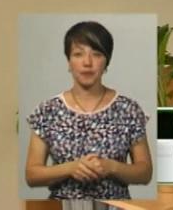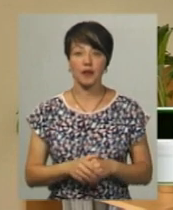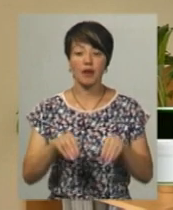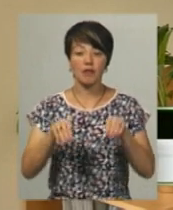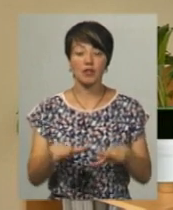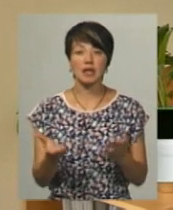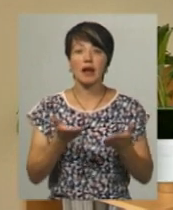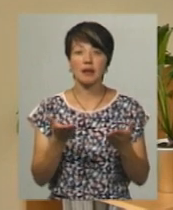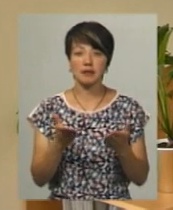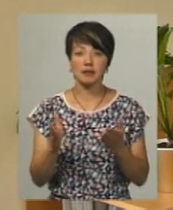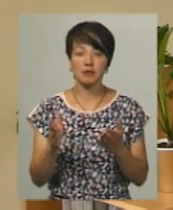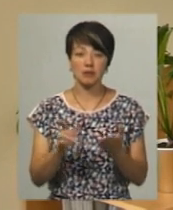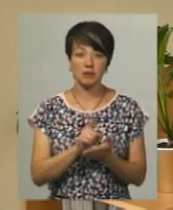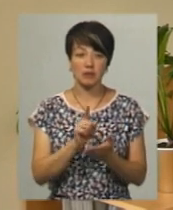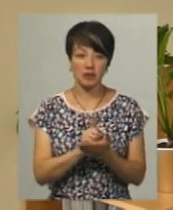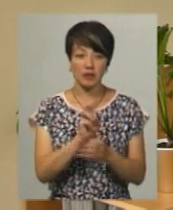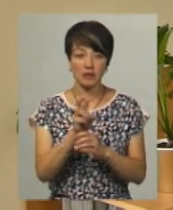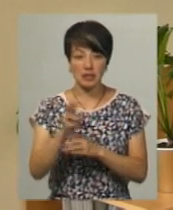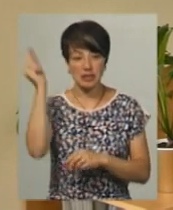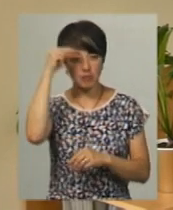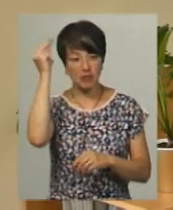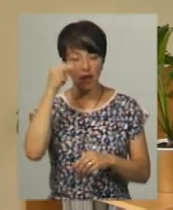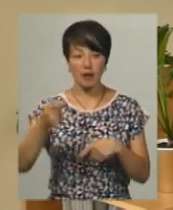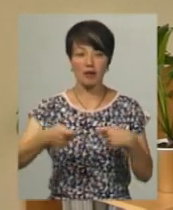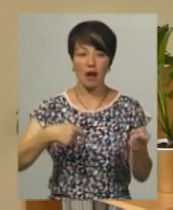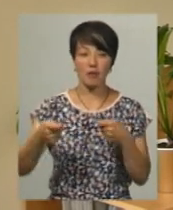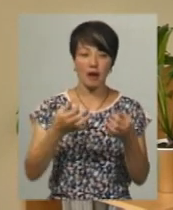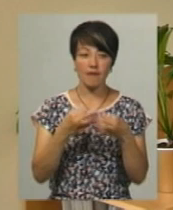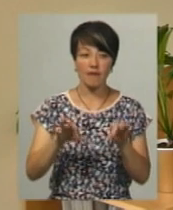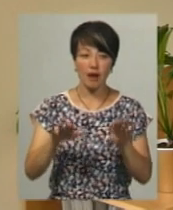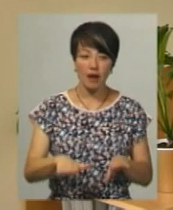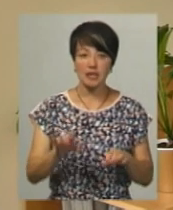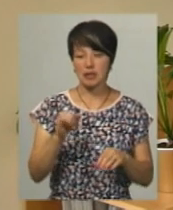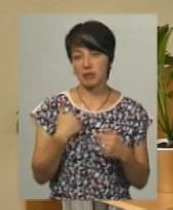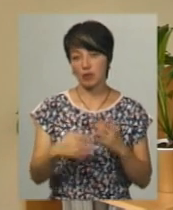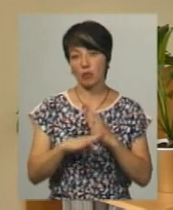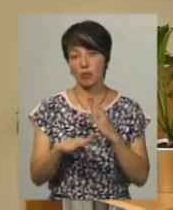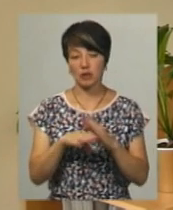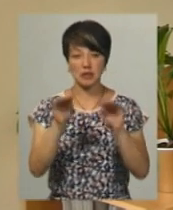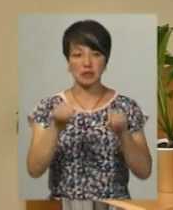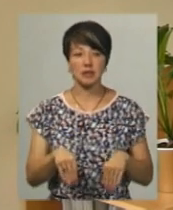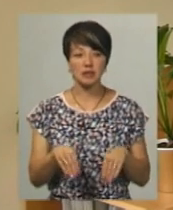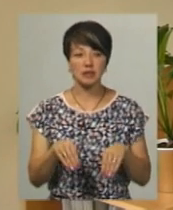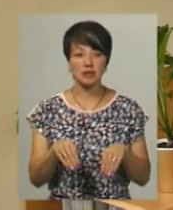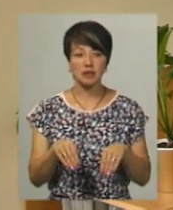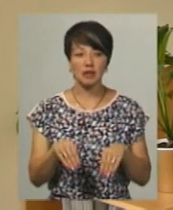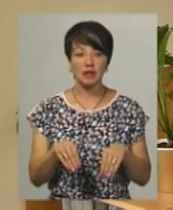вирішили, які західи мені треба буде відвідати, ну, семінари, ярмарки, вакансії, і мені допомогли скласти резюме.